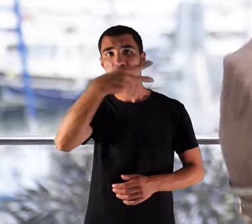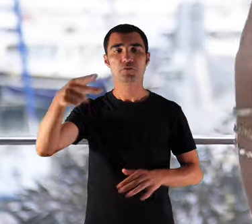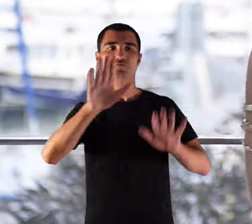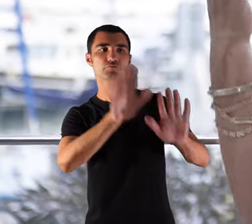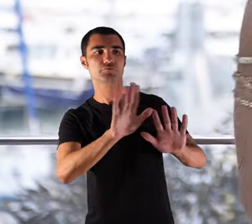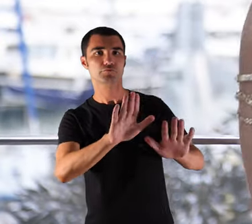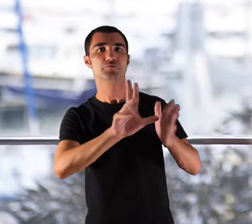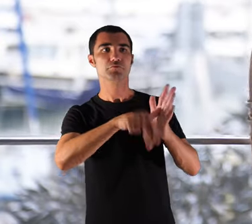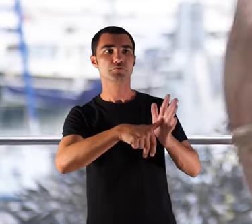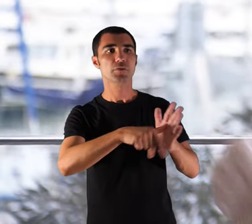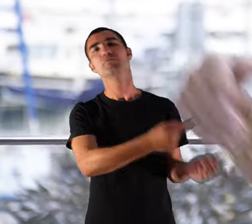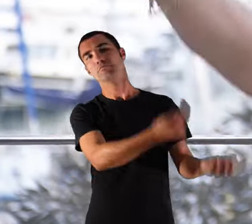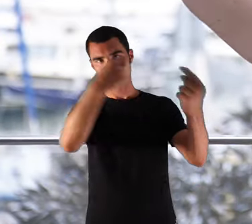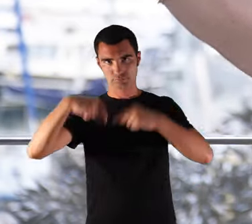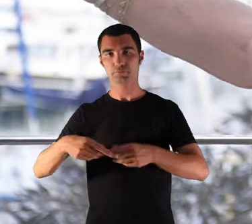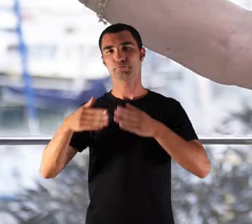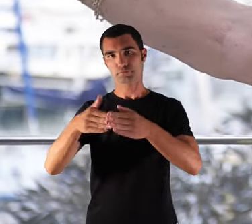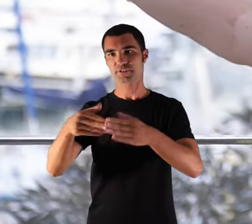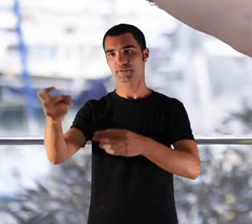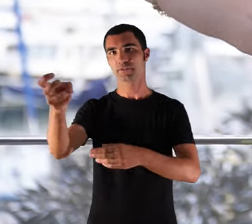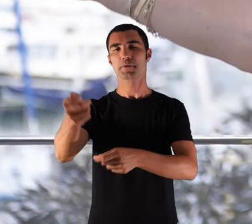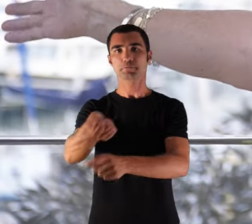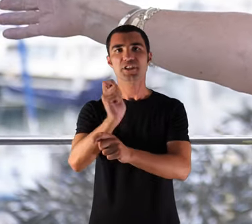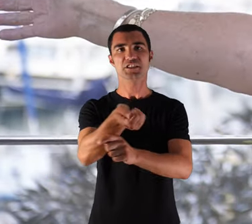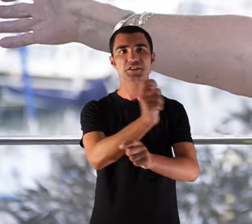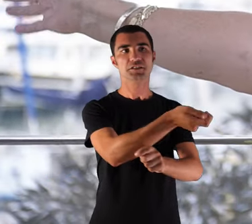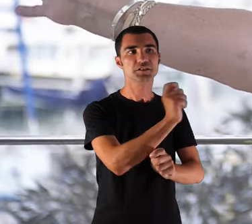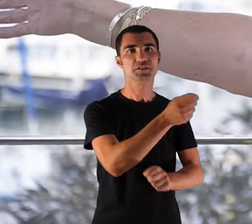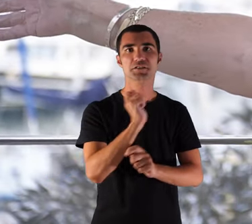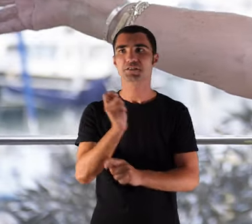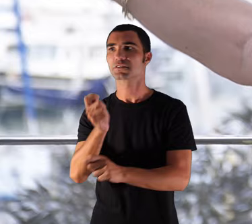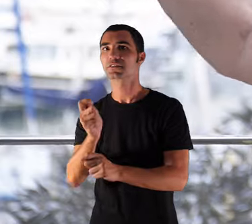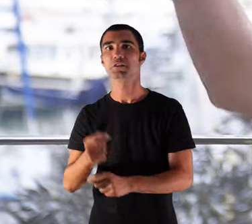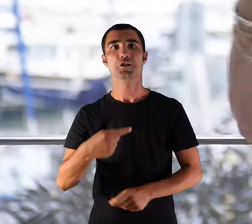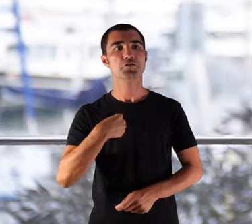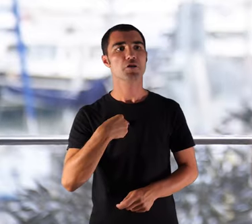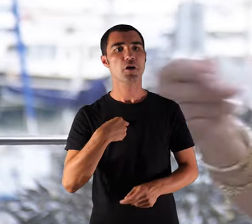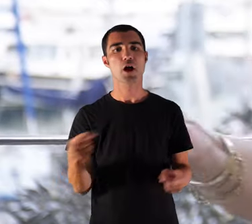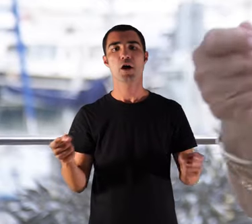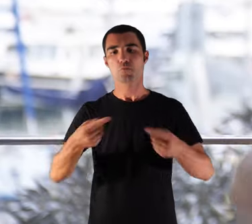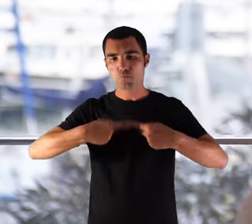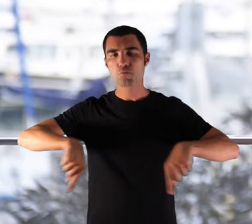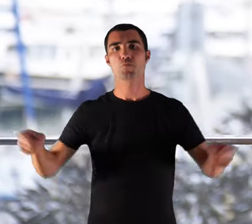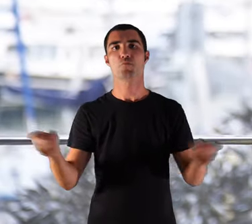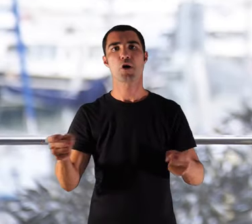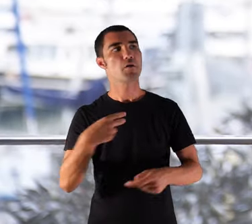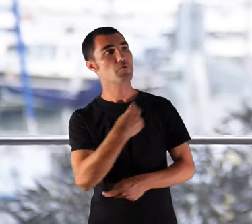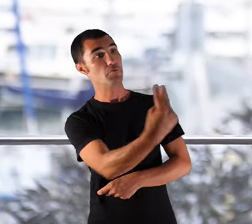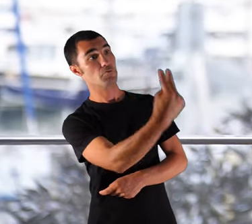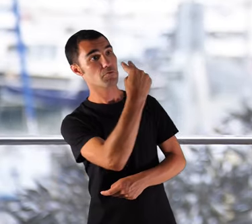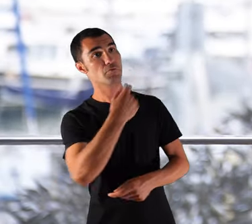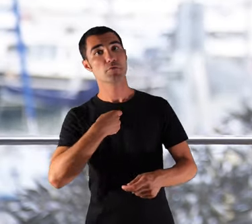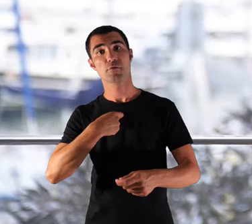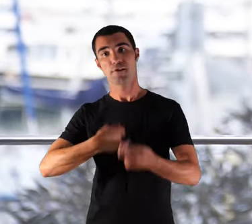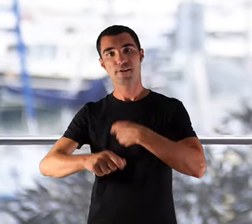barca amb aquesta barca a pescar i com que jo anava de motremoll a comprar ell quan em va sempre venia i pesava ell